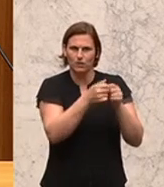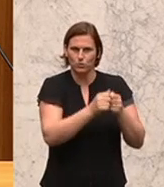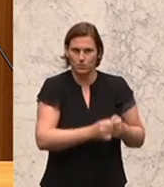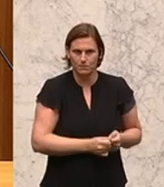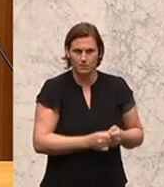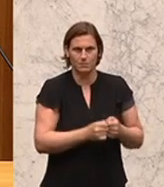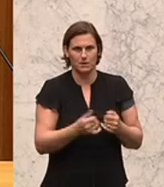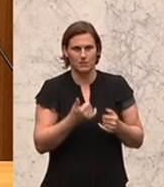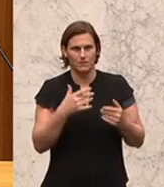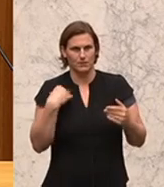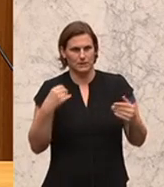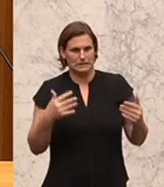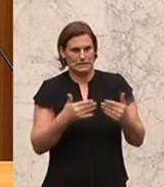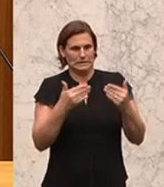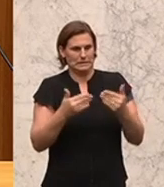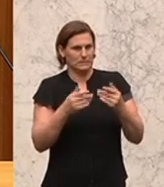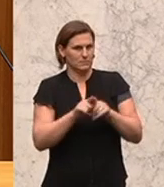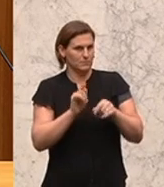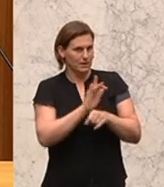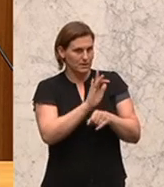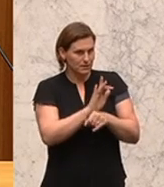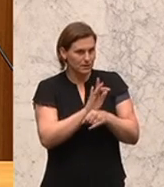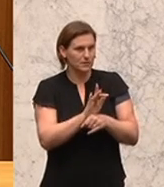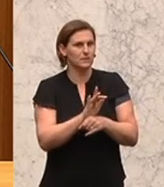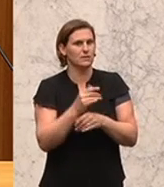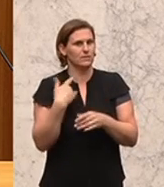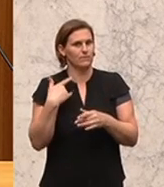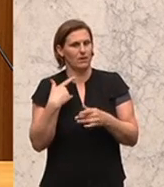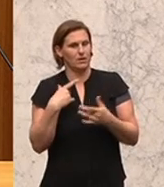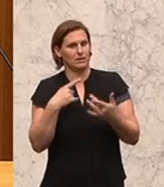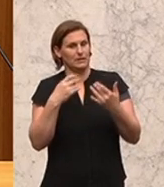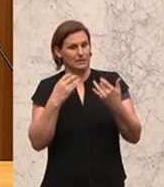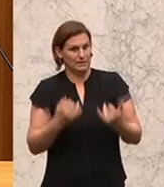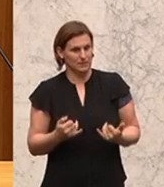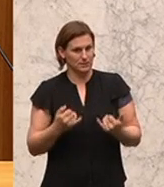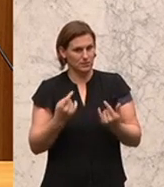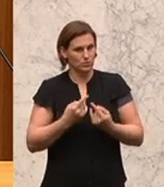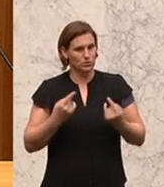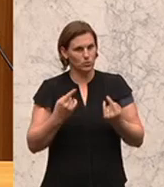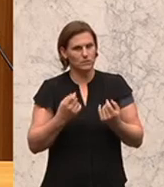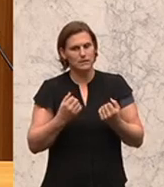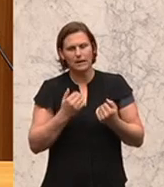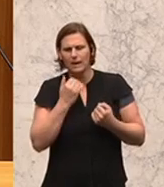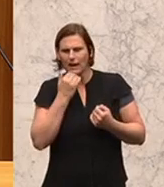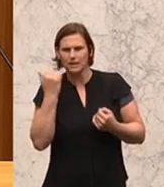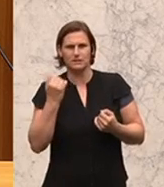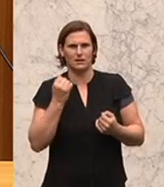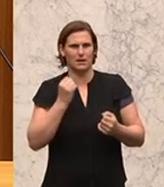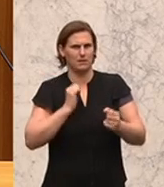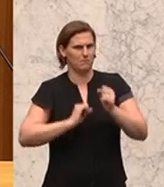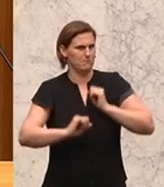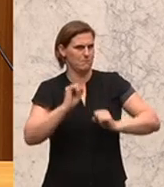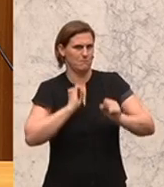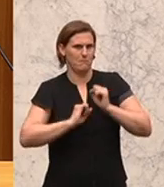Das stößt immer wieder auf massive Kritik und hat nach sich gezogen, dass wir eine extreme Mangelversorgung in diesem Bereich